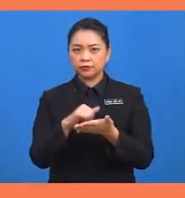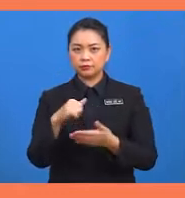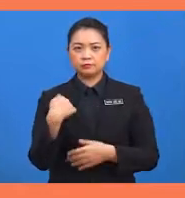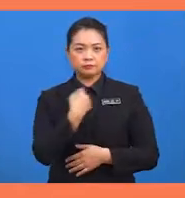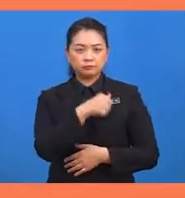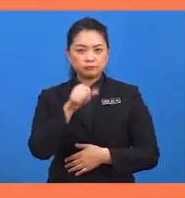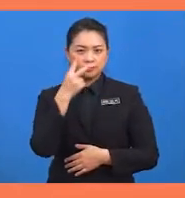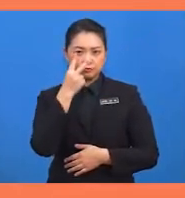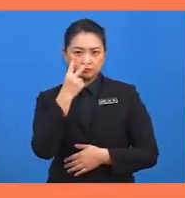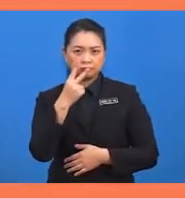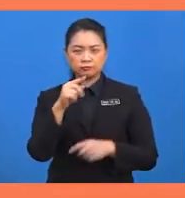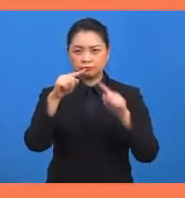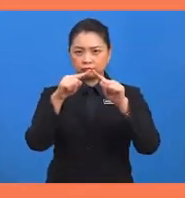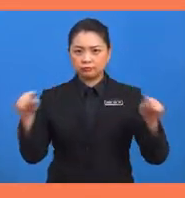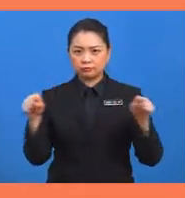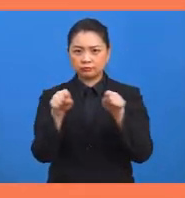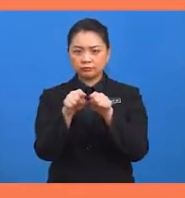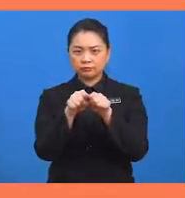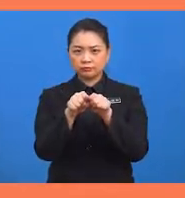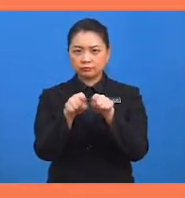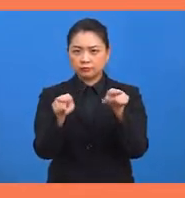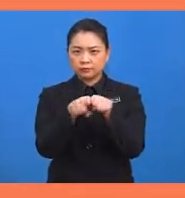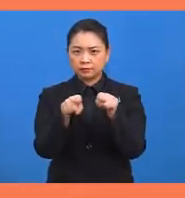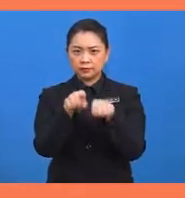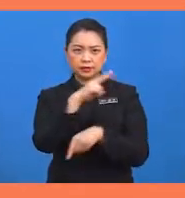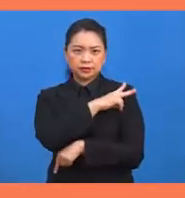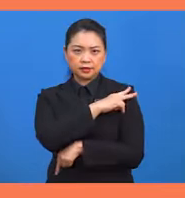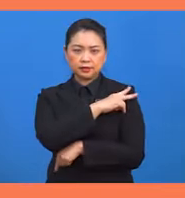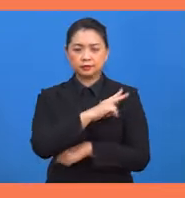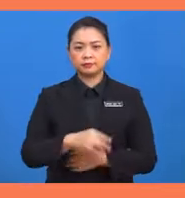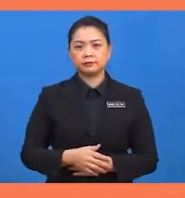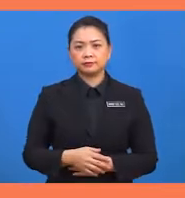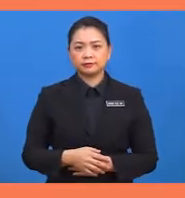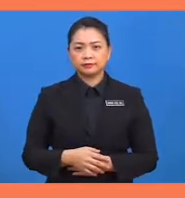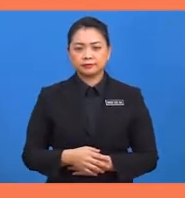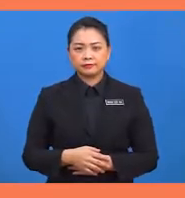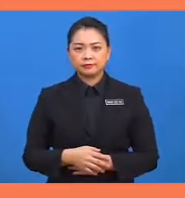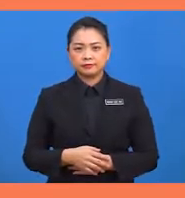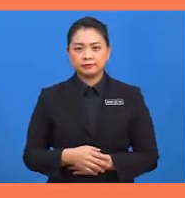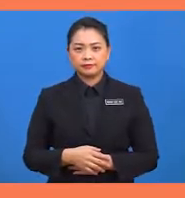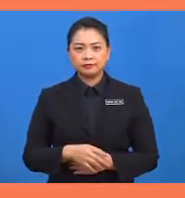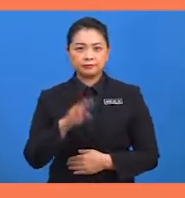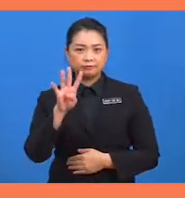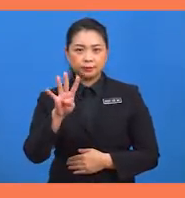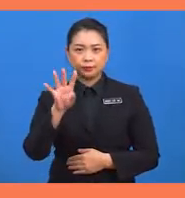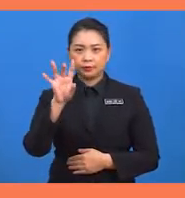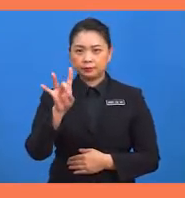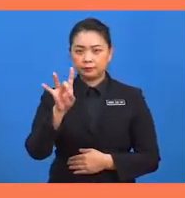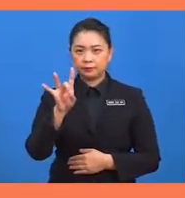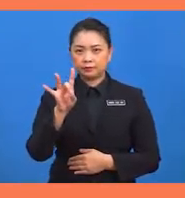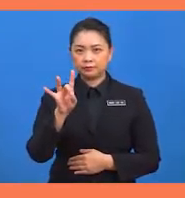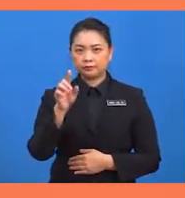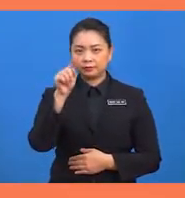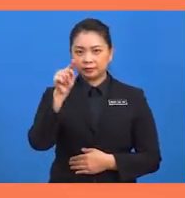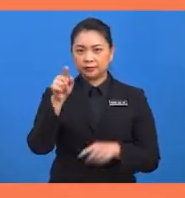C, B, D ialah segitiga sama kaki. 48 darjah tambah